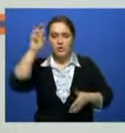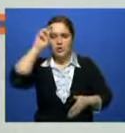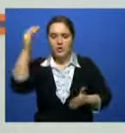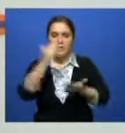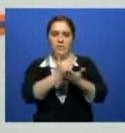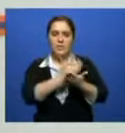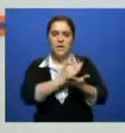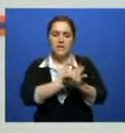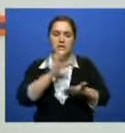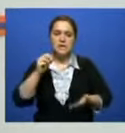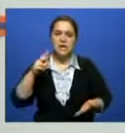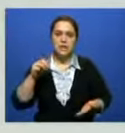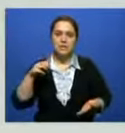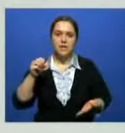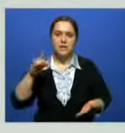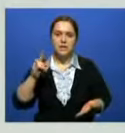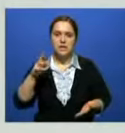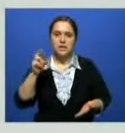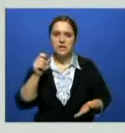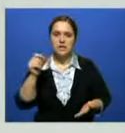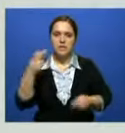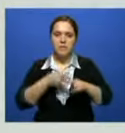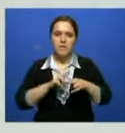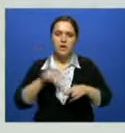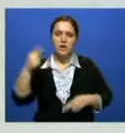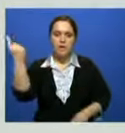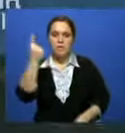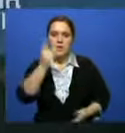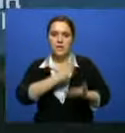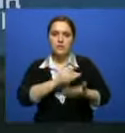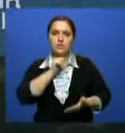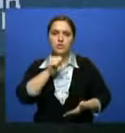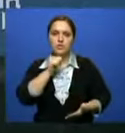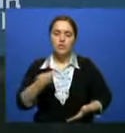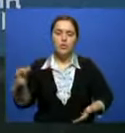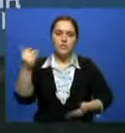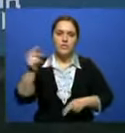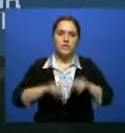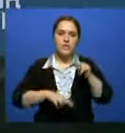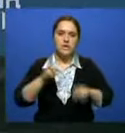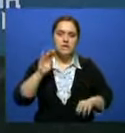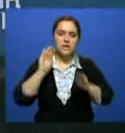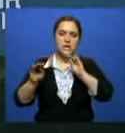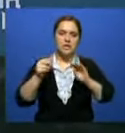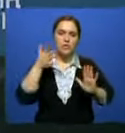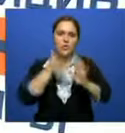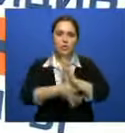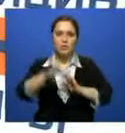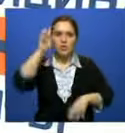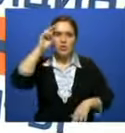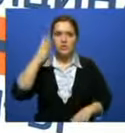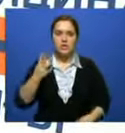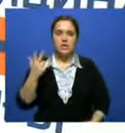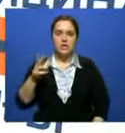программы «Саламатта-Казахстан». Он стал 40-м в республике и первым в Кустанайской области. Его строительство и оснащение обошлось бюджету в 43